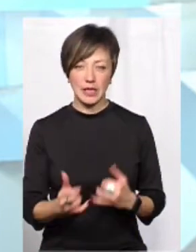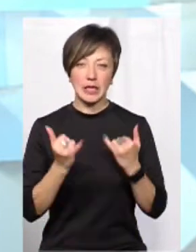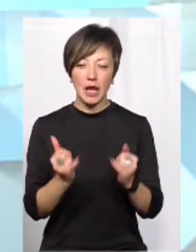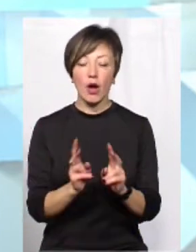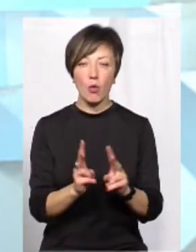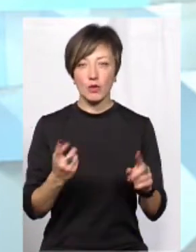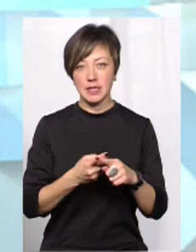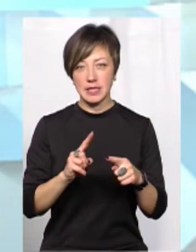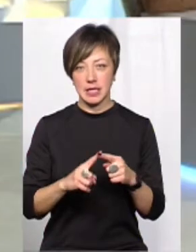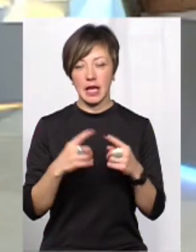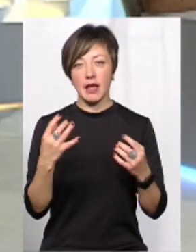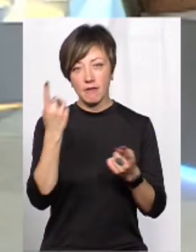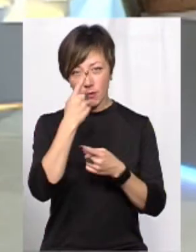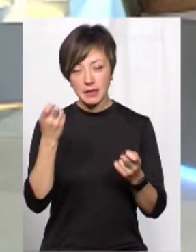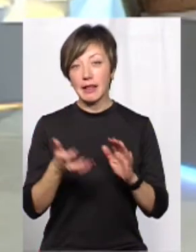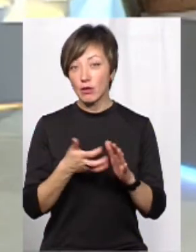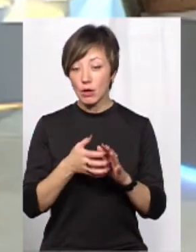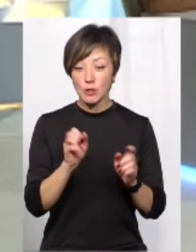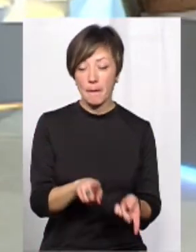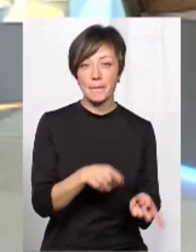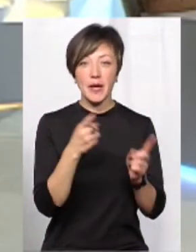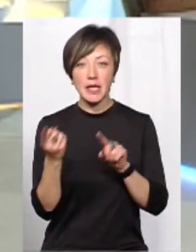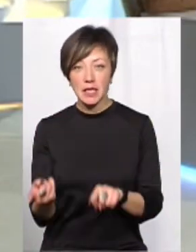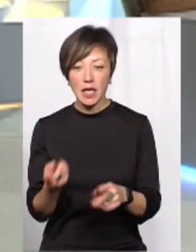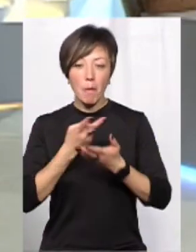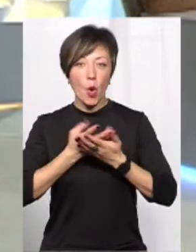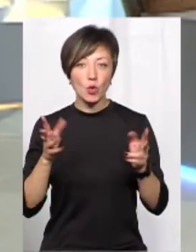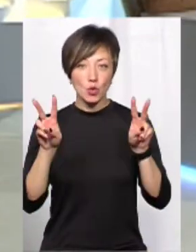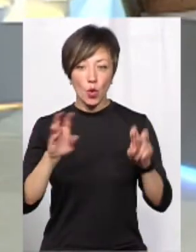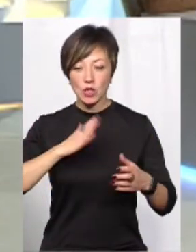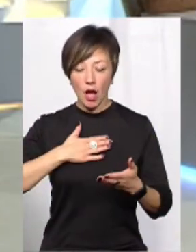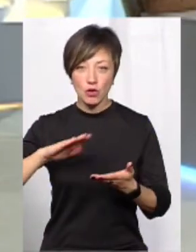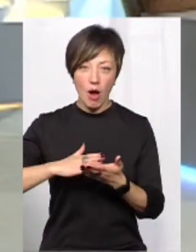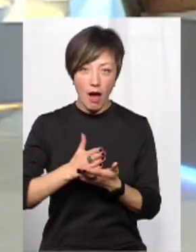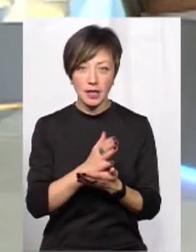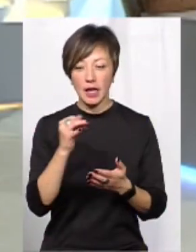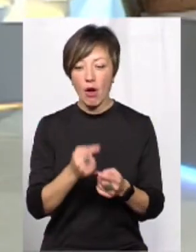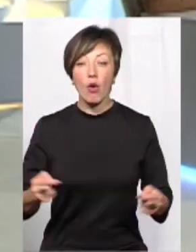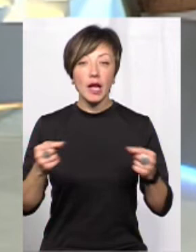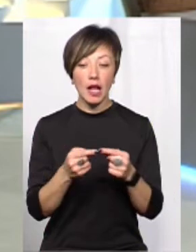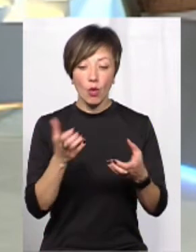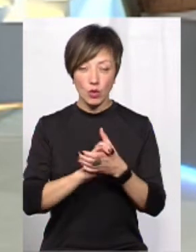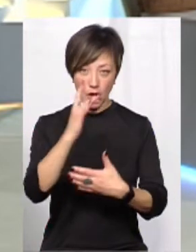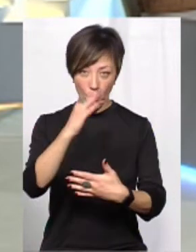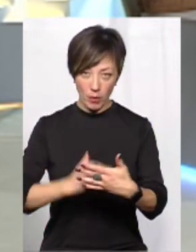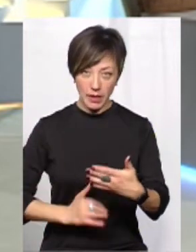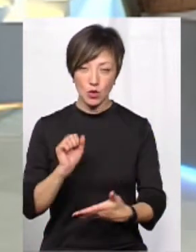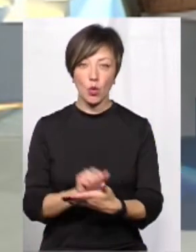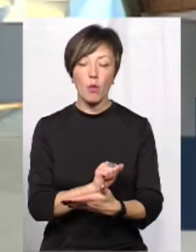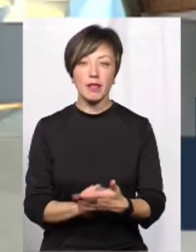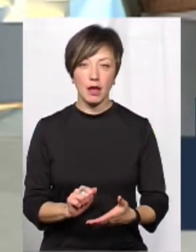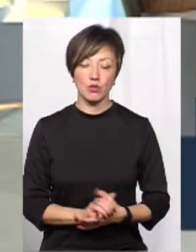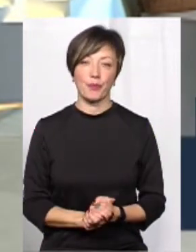для тих, кому ця інформація недостатньо, вони вже можуть перейти на Прозоро з нашої карти і конкретно ознайомитися з документами,